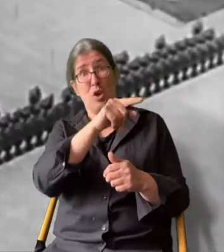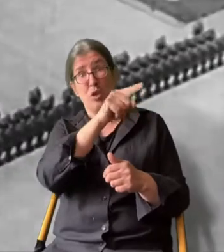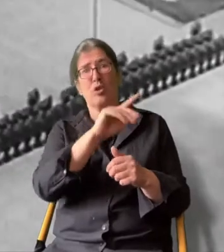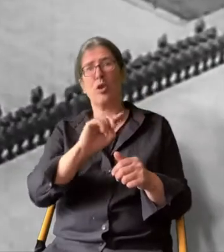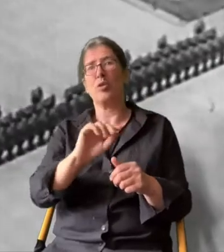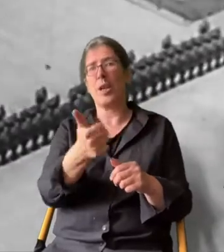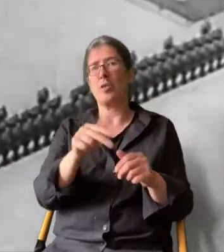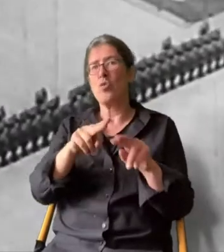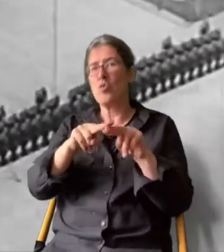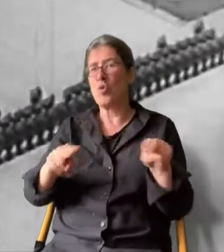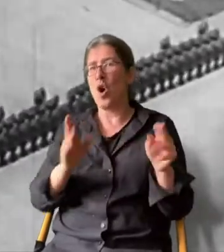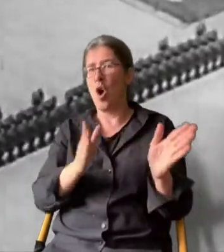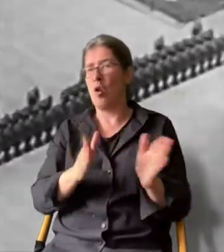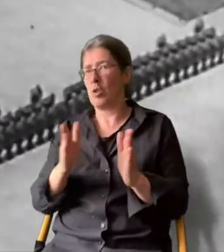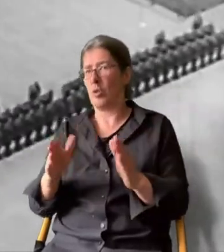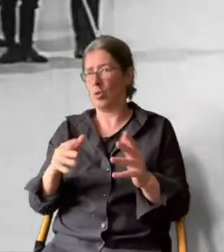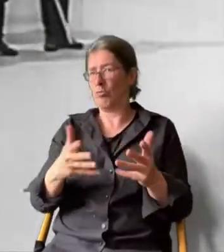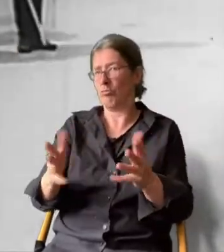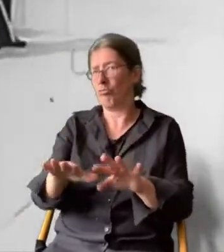und Ordnung sorgen.